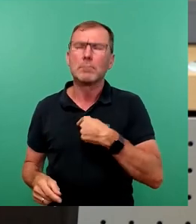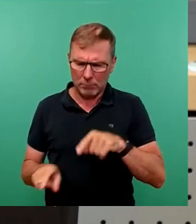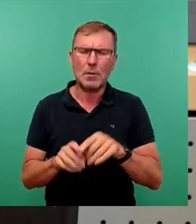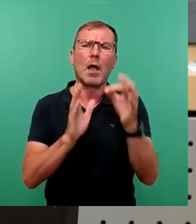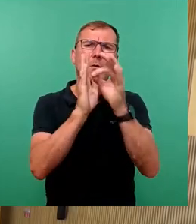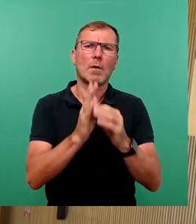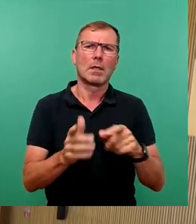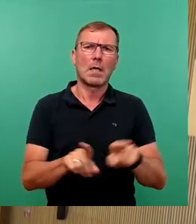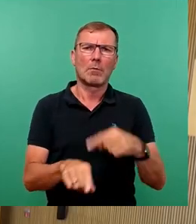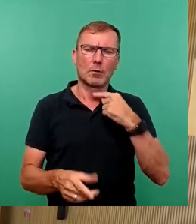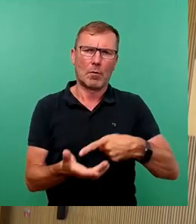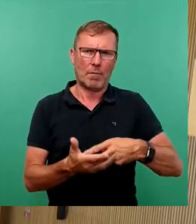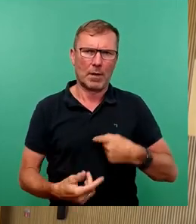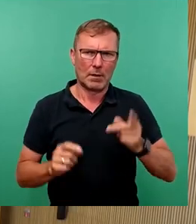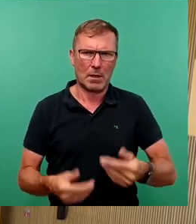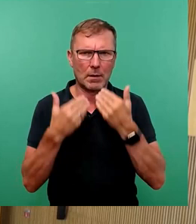Abstimmung. Danke.